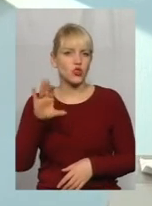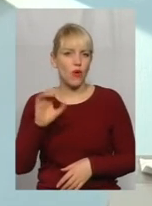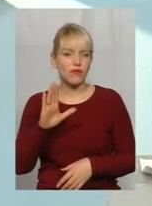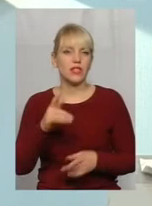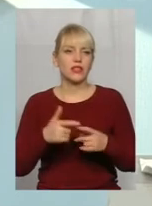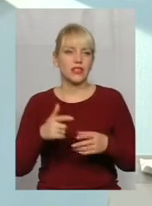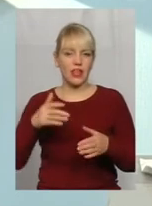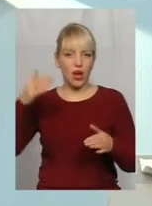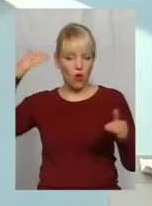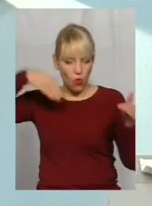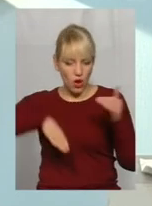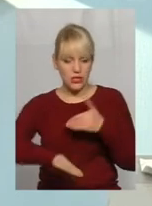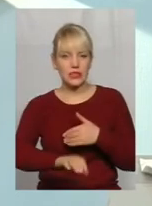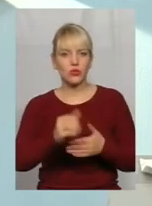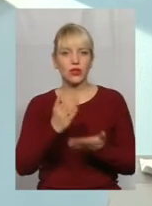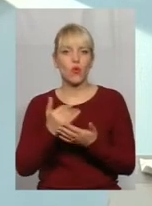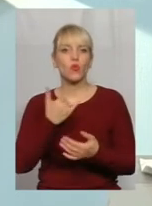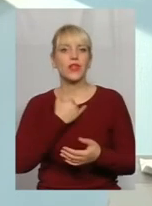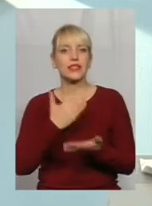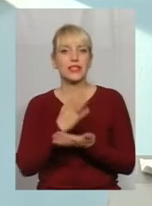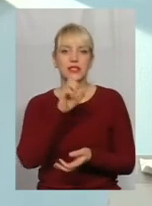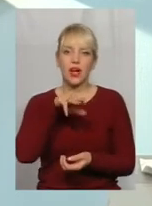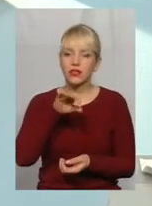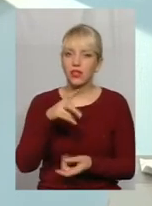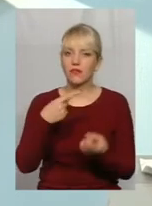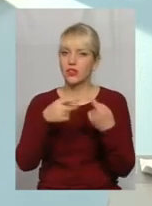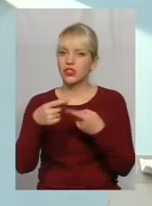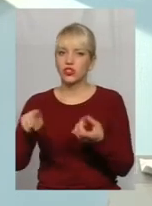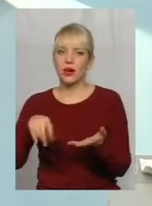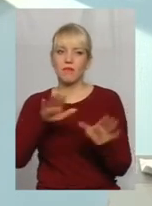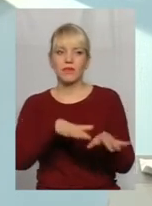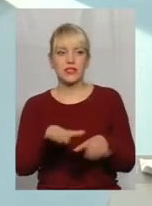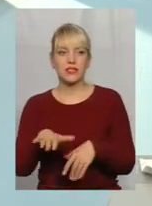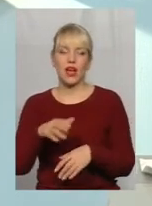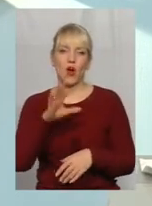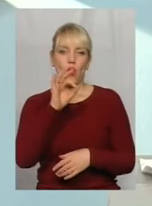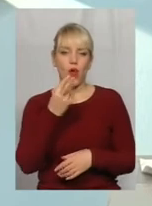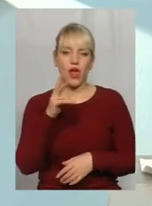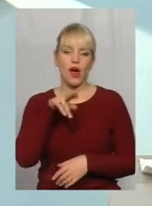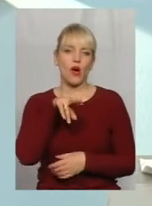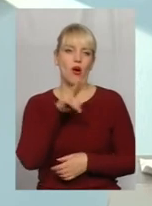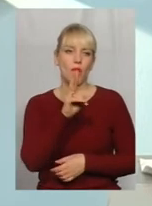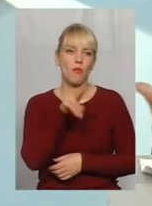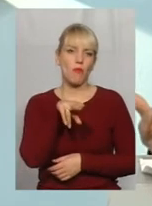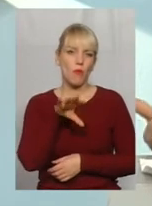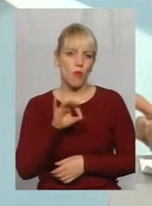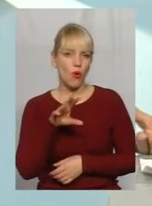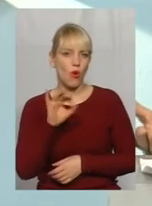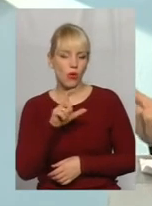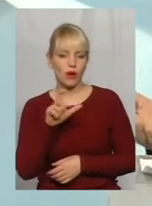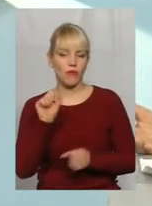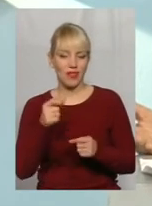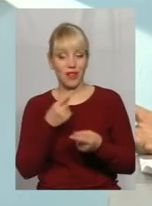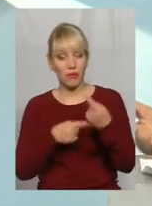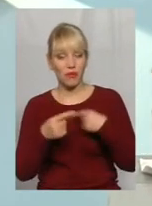для горних спусків. У нас є не тільки Сатанів, є і інші місця. Та же Оля Полюк могла би повернутися. І цей трамплін,